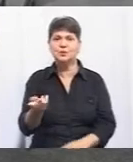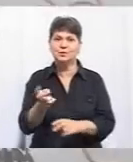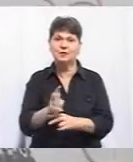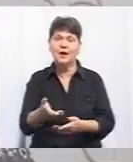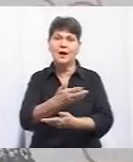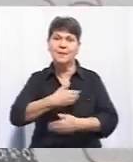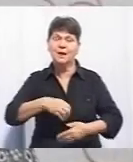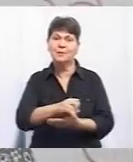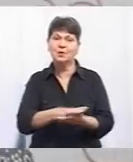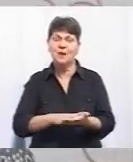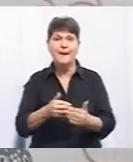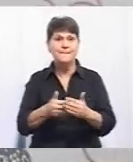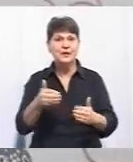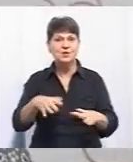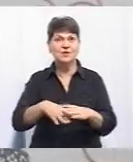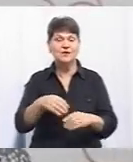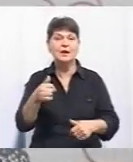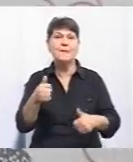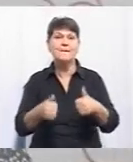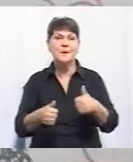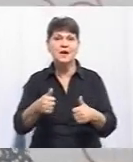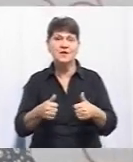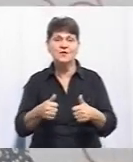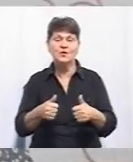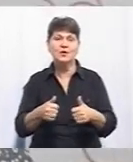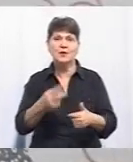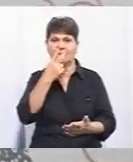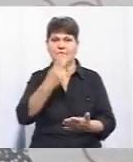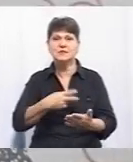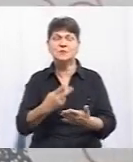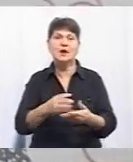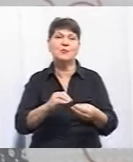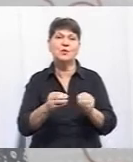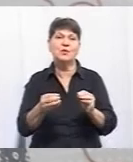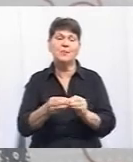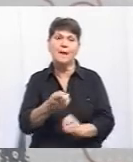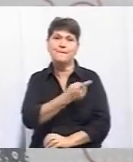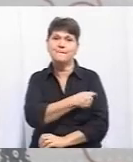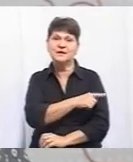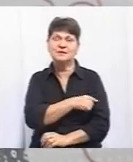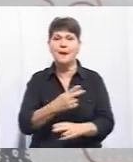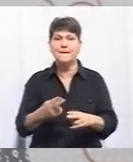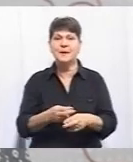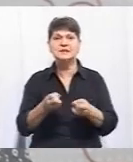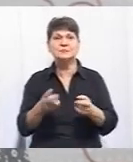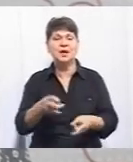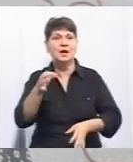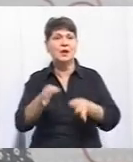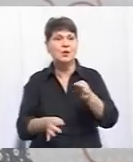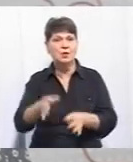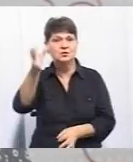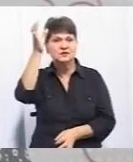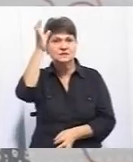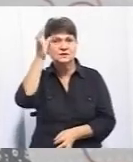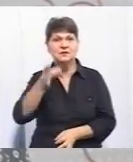продовжуємо. Напередодні виборів у марафоні «Місцеві» Суспільне висвітлюватиме проблеми в сфері медицини, безпеки, екології, освіти в регіоні,